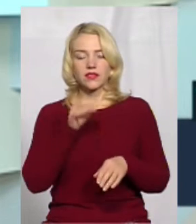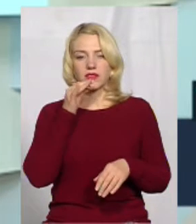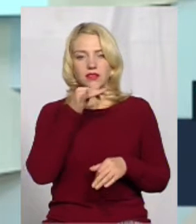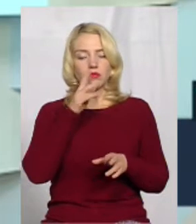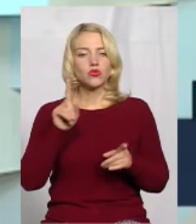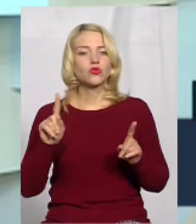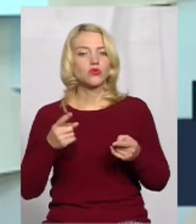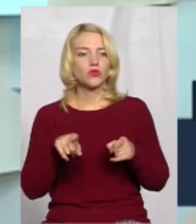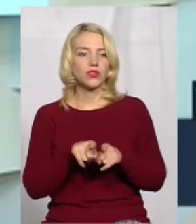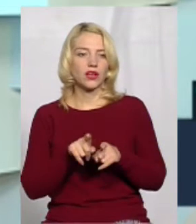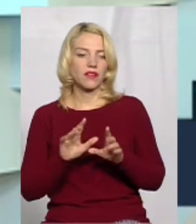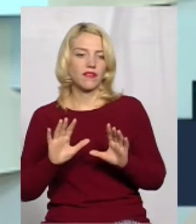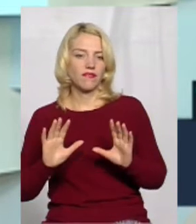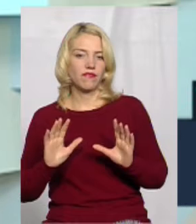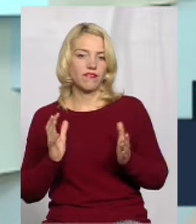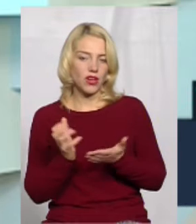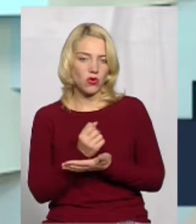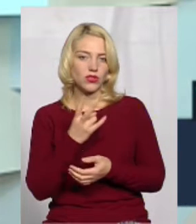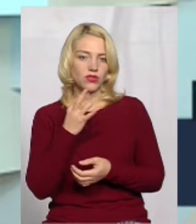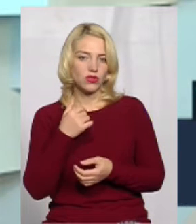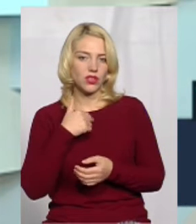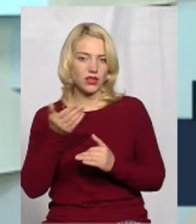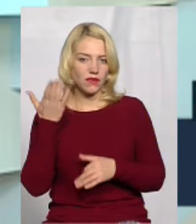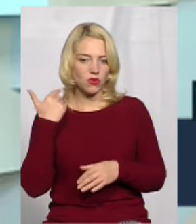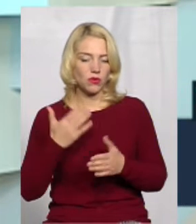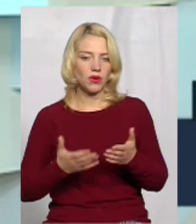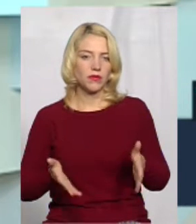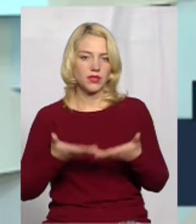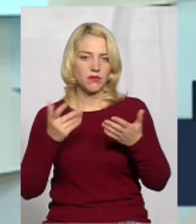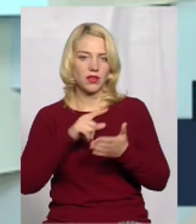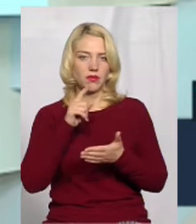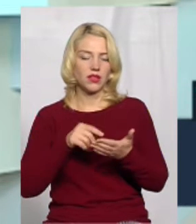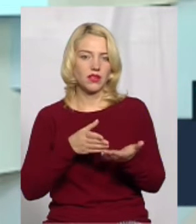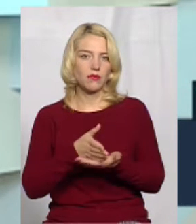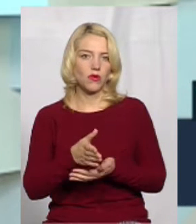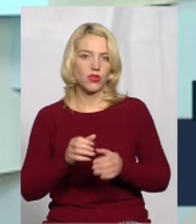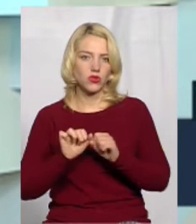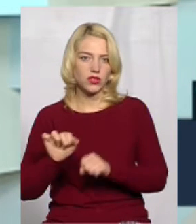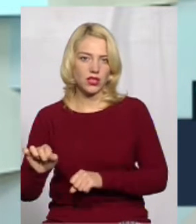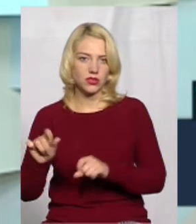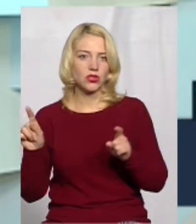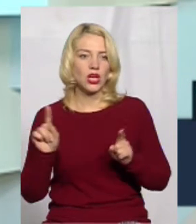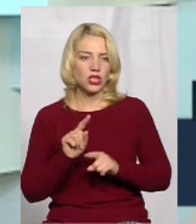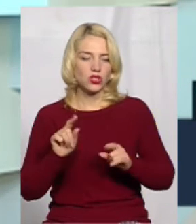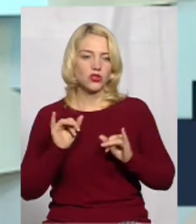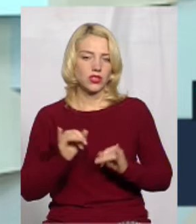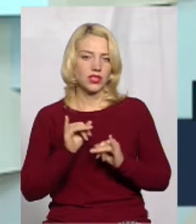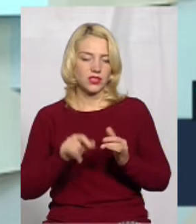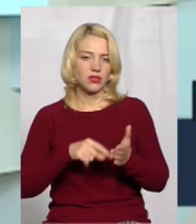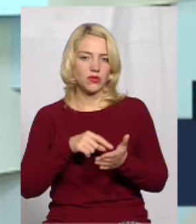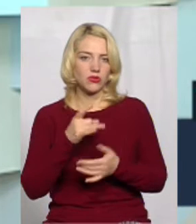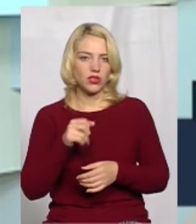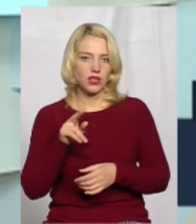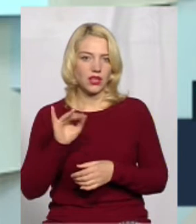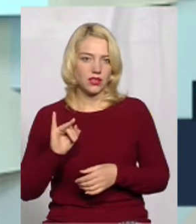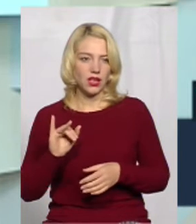але я давним-давно піднімала питання профільного захисту. Я рахую, що інтереси міської ради